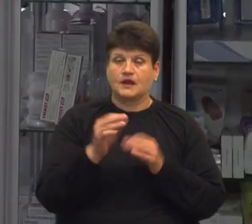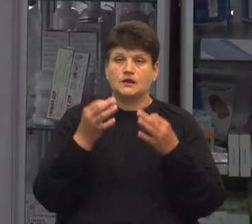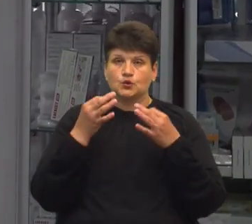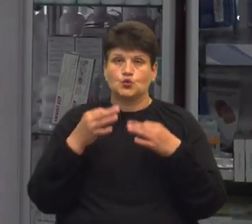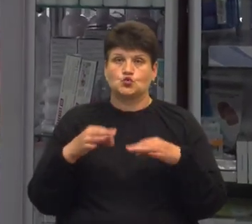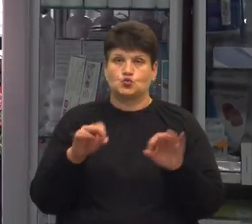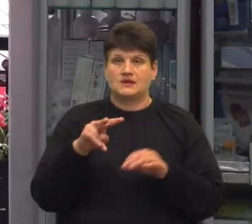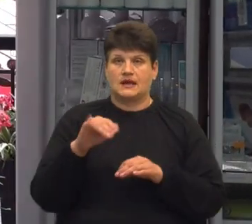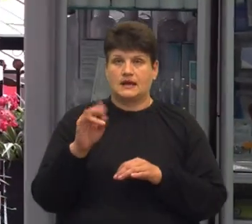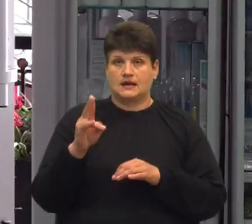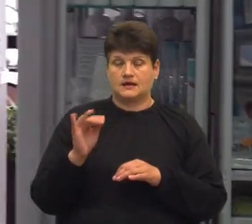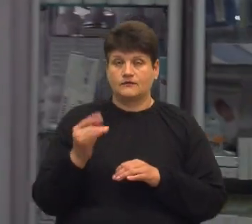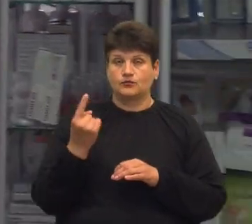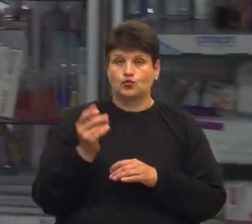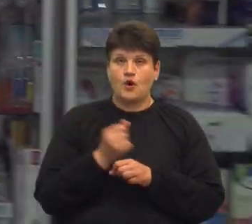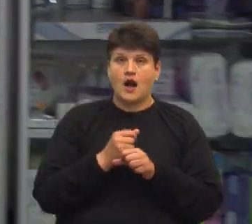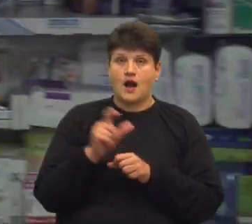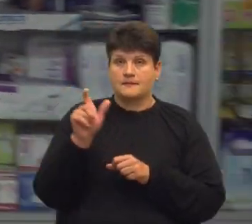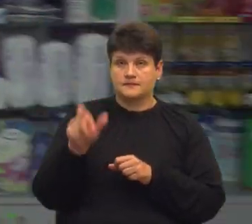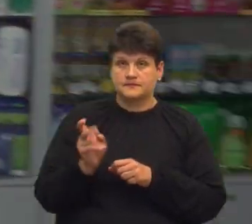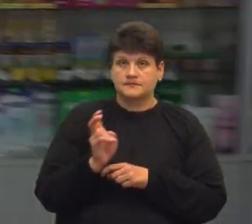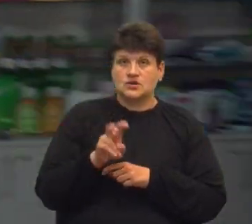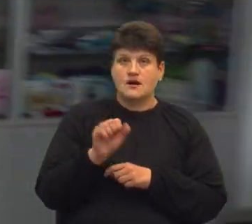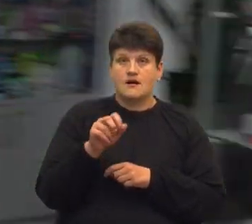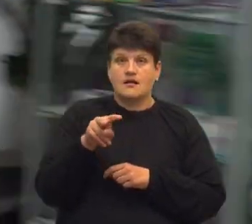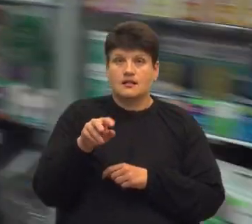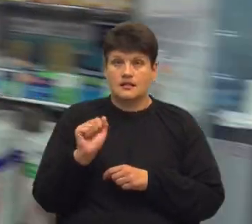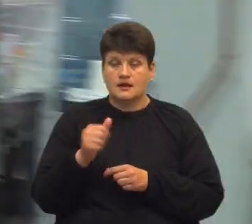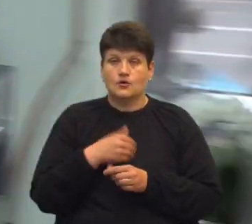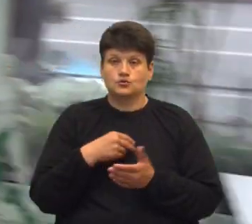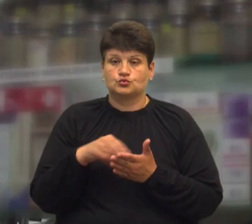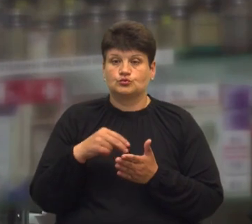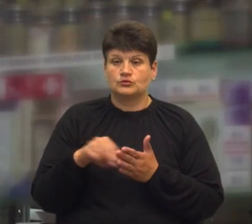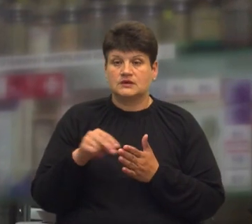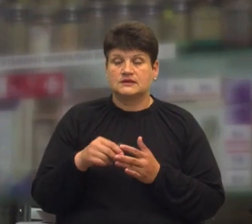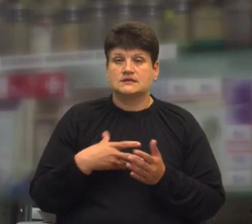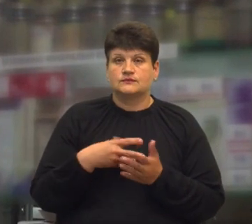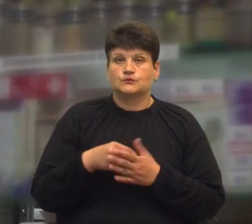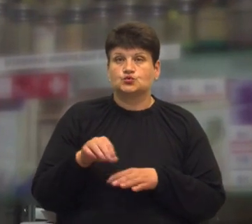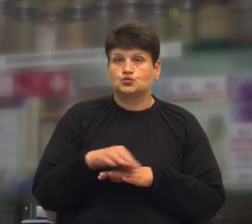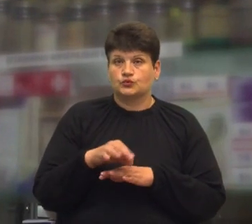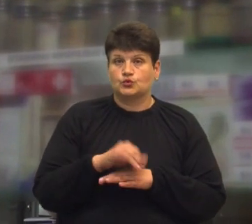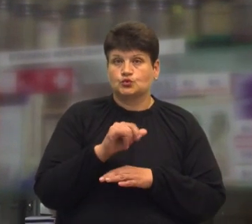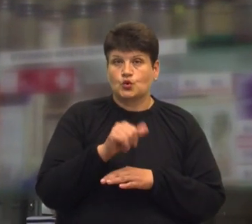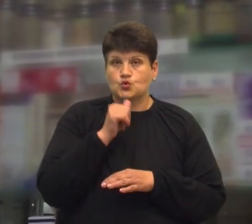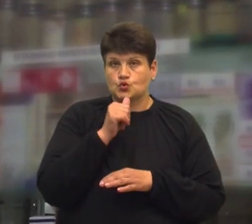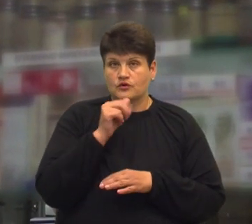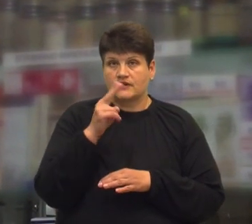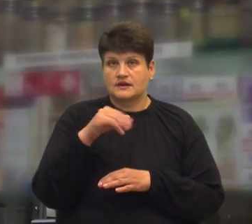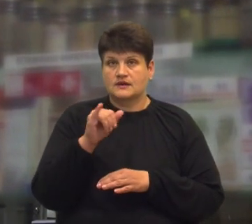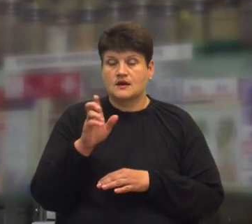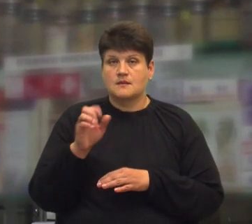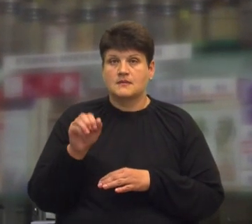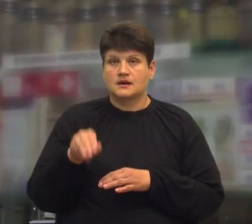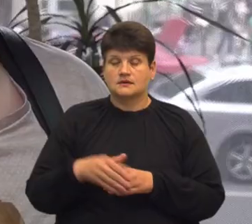В одну з таких аптек прийшла покупчиня Алла. Каже, хоче придбати медпрепарати для свого чоловіка. В нього цукровий діабет. Ліки